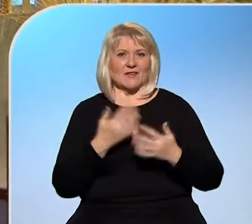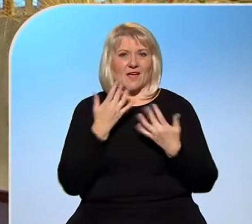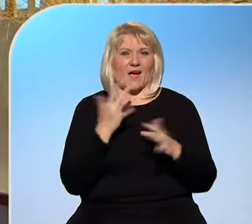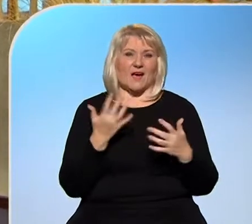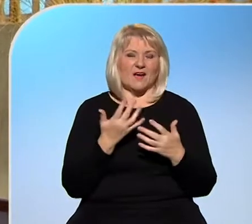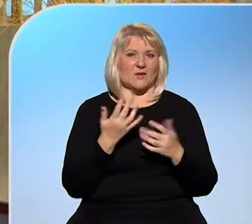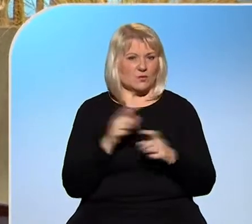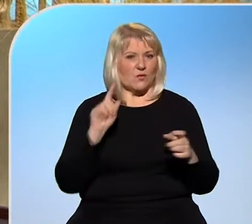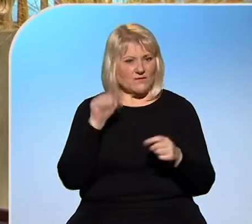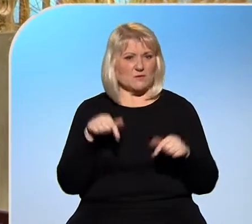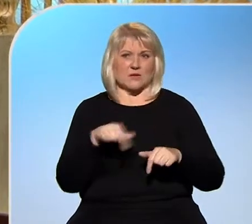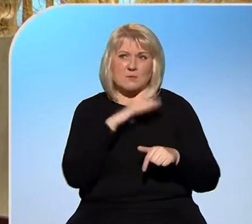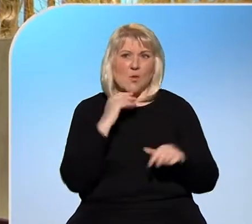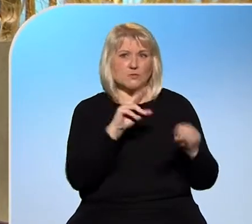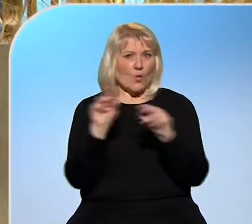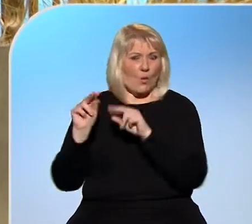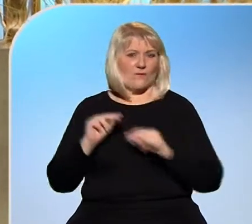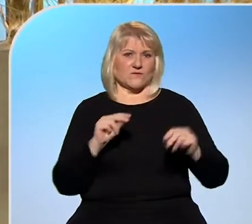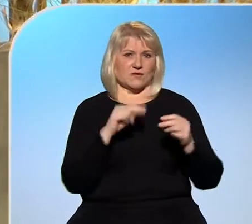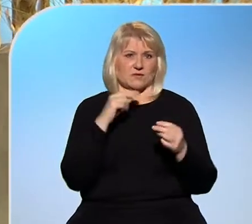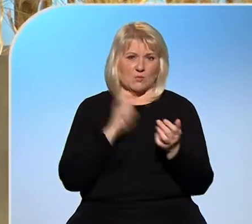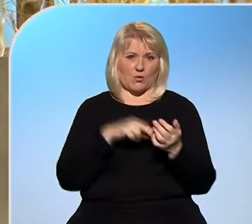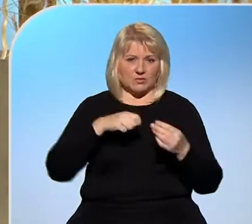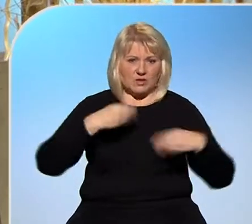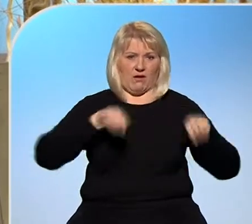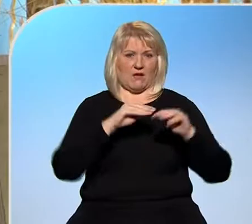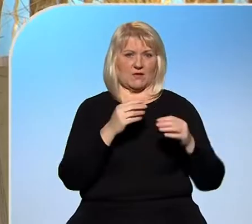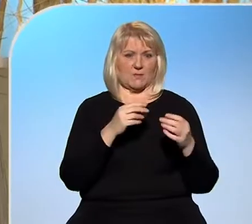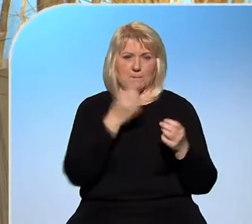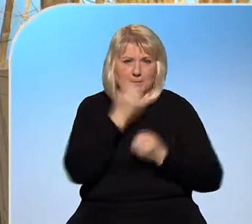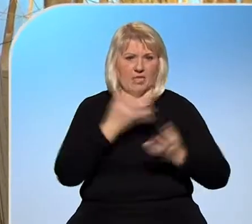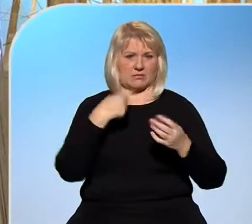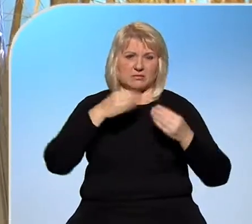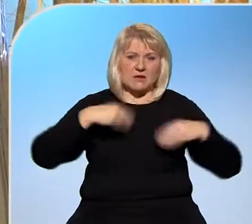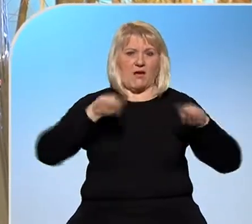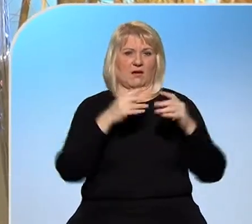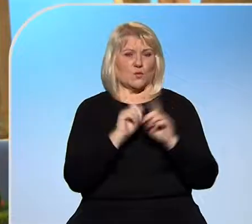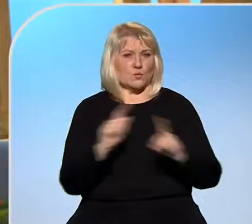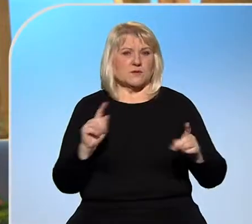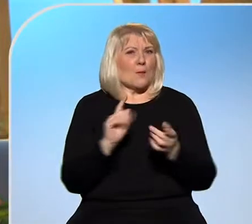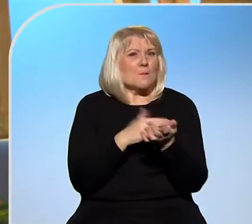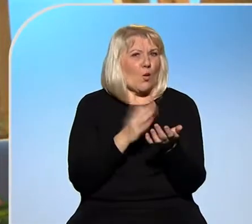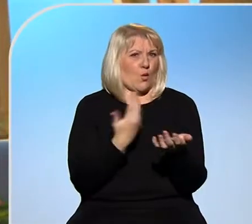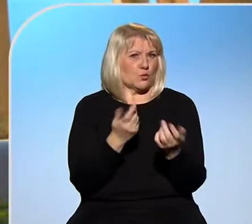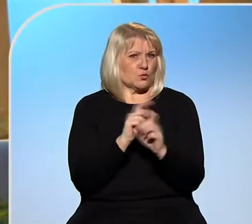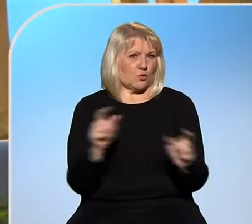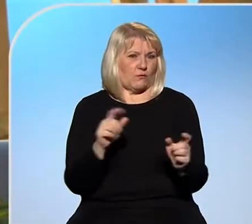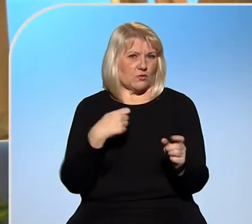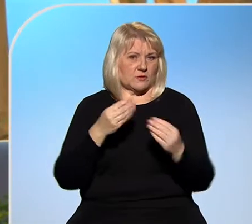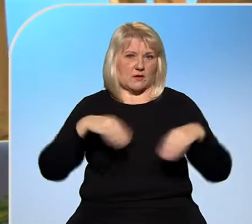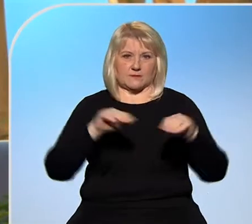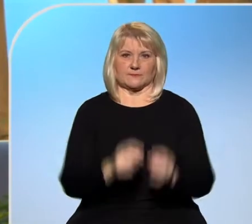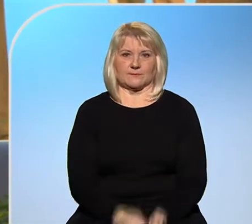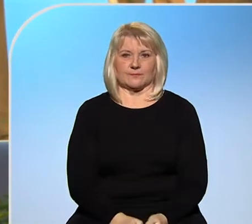řeší. Energie se zdražují, mluvíme hlavně o elektřině, plynu. Jaký je ten důvod? Je to velmi složité